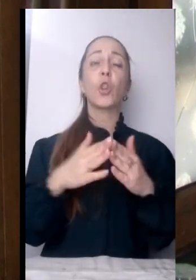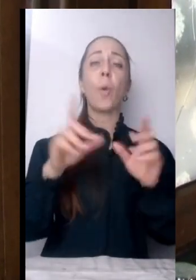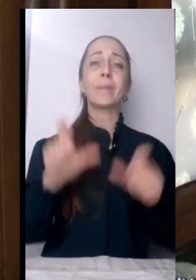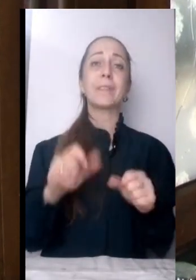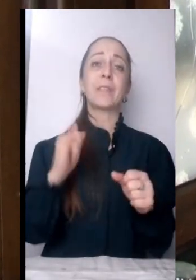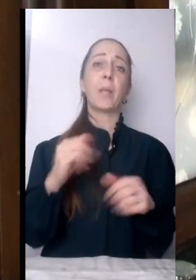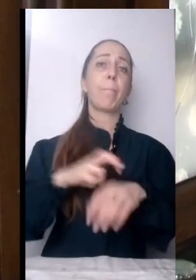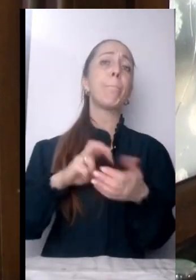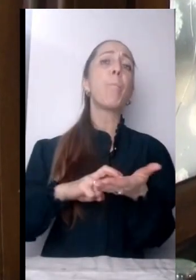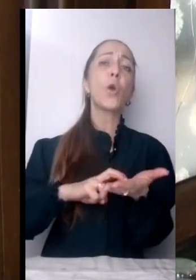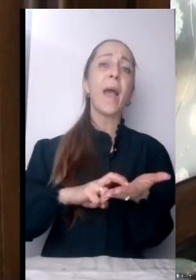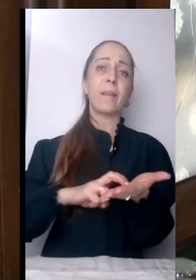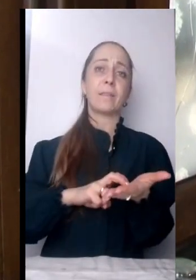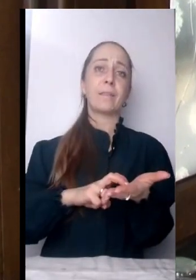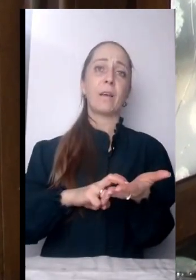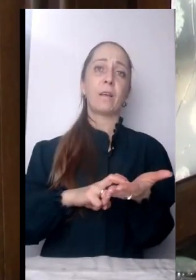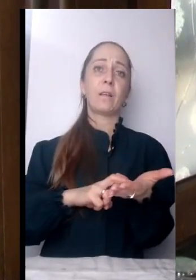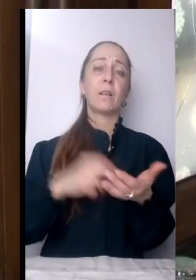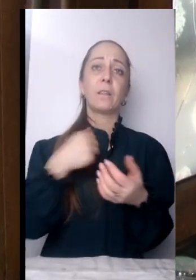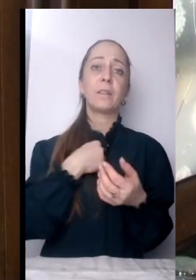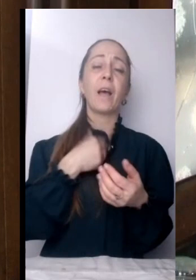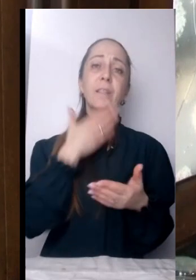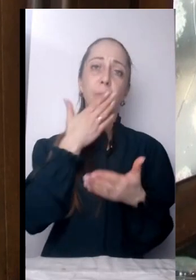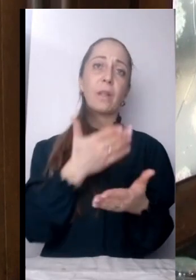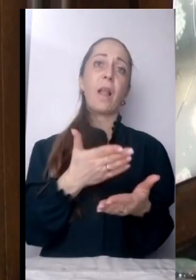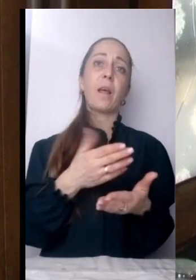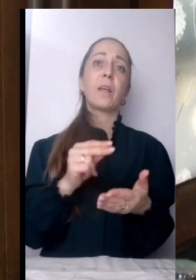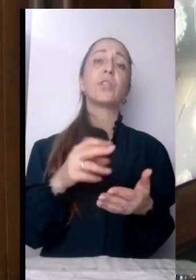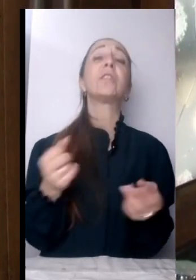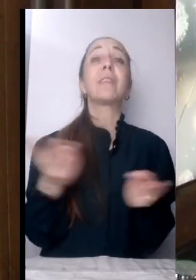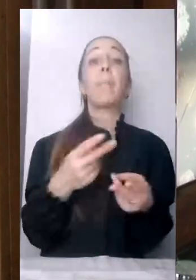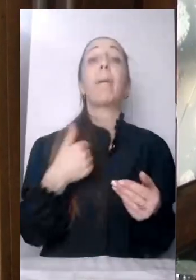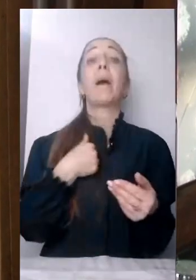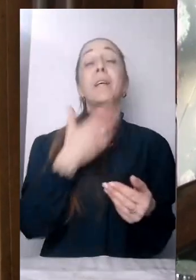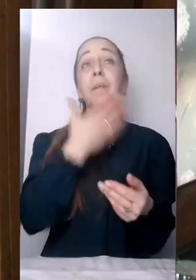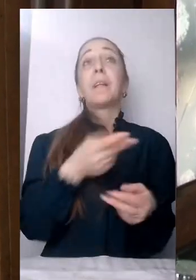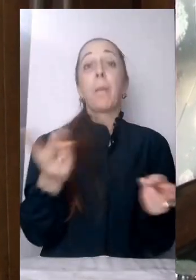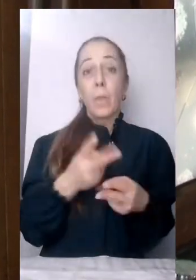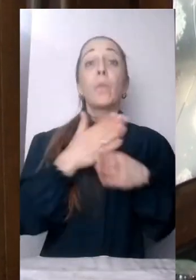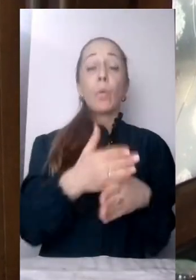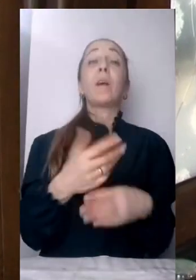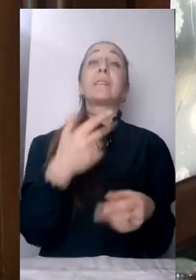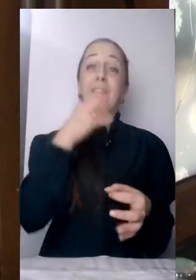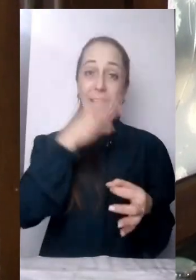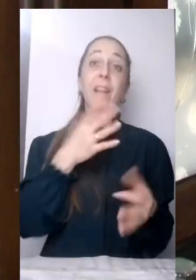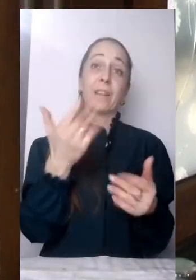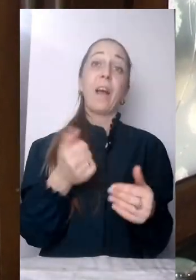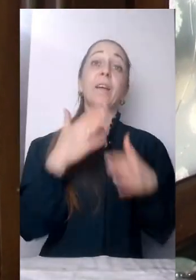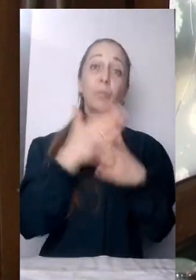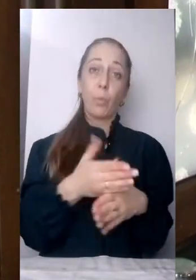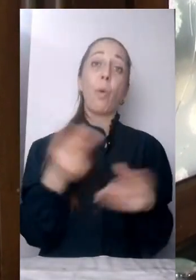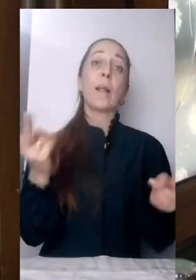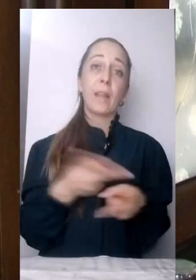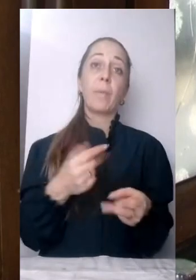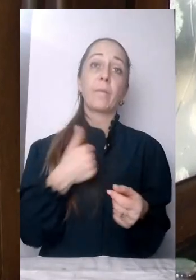Я спитала, чи треба якась допомога. Сказали, можна тут на кухні дівчата працюють. Я одразу прийшла. Тут